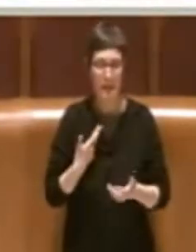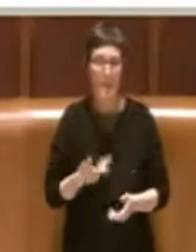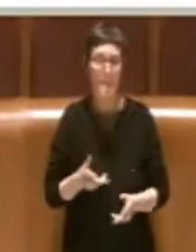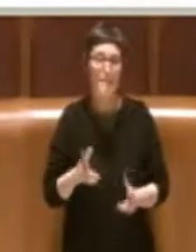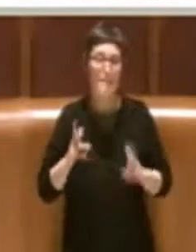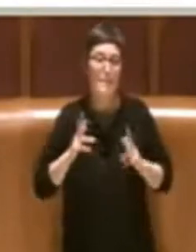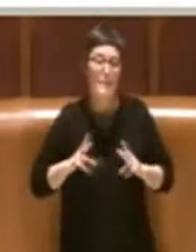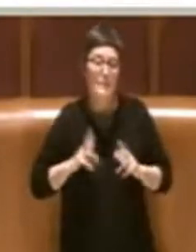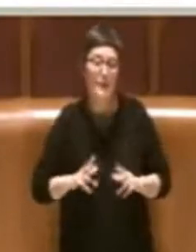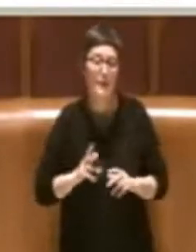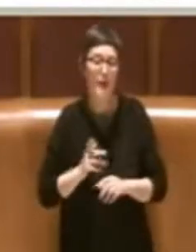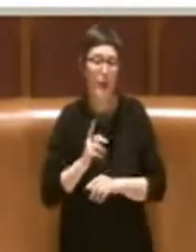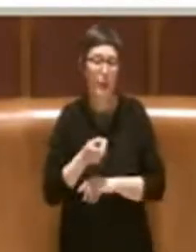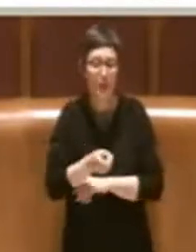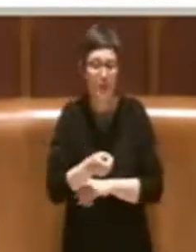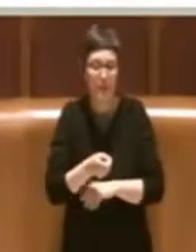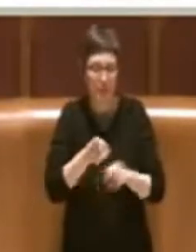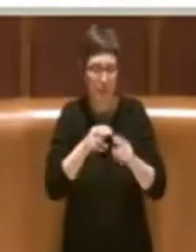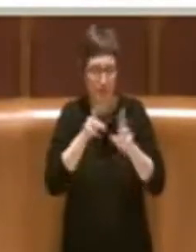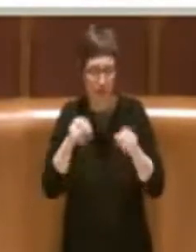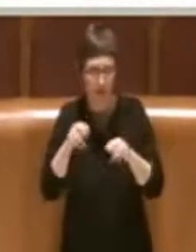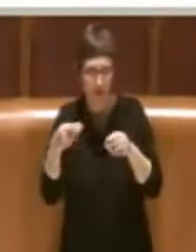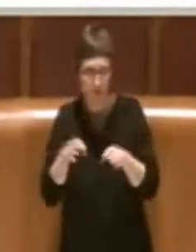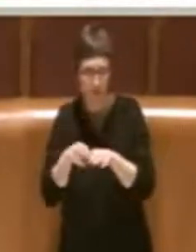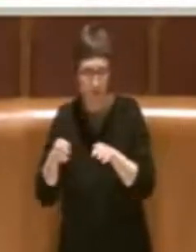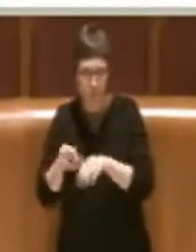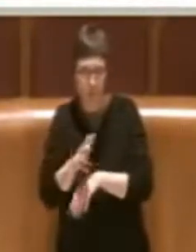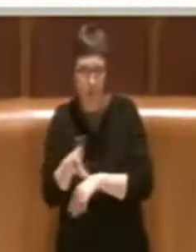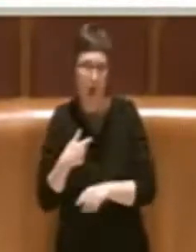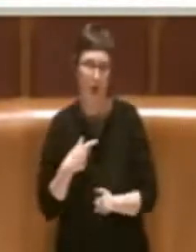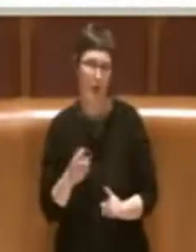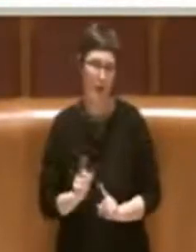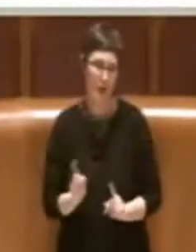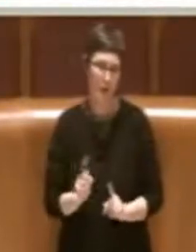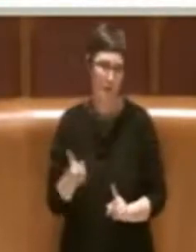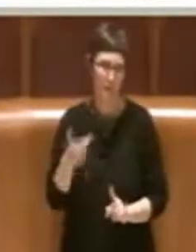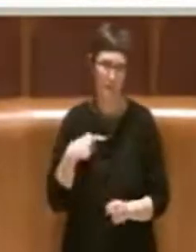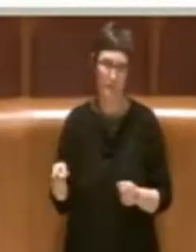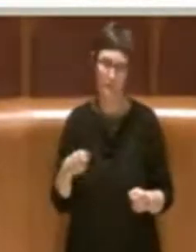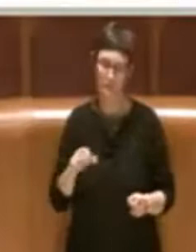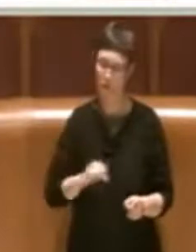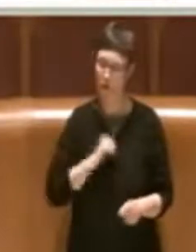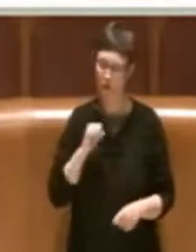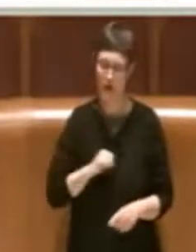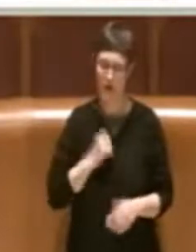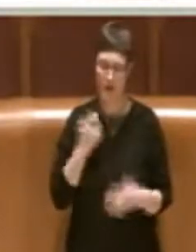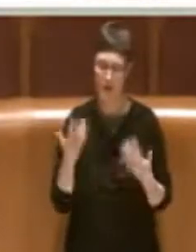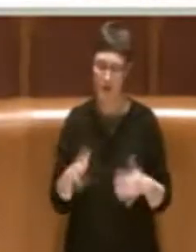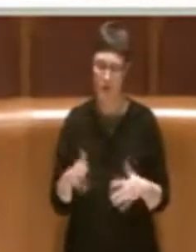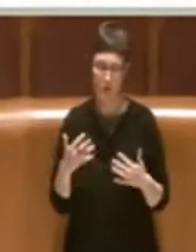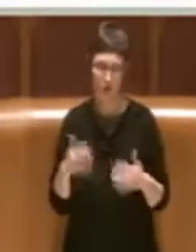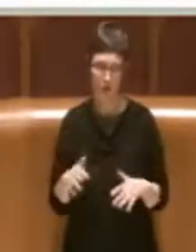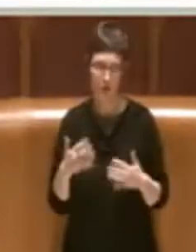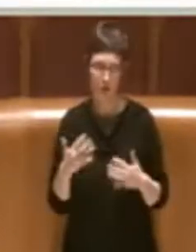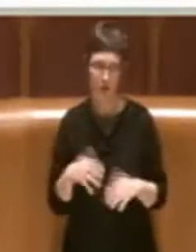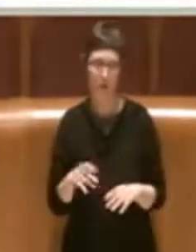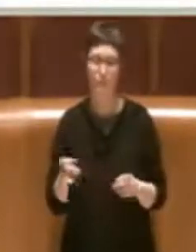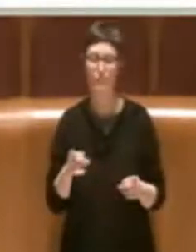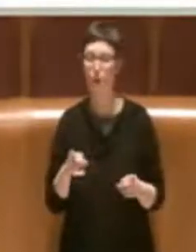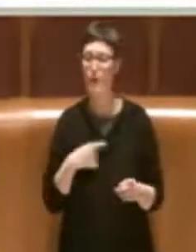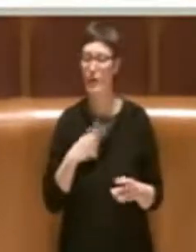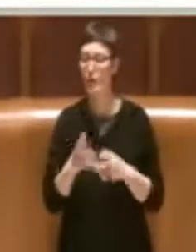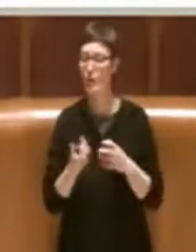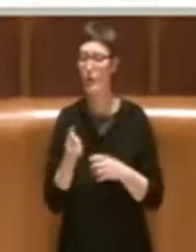ulteriori attività commerciali in un periodo di profonda sofferenza già causato insomma da un momento economico non